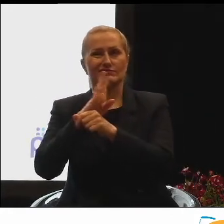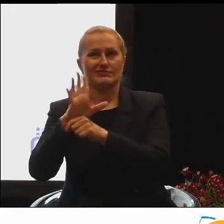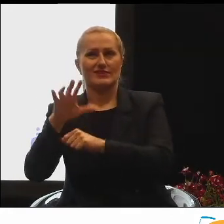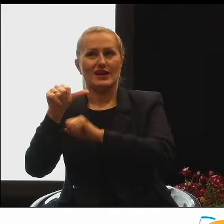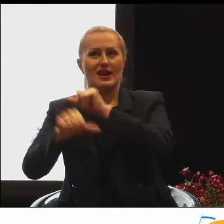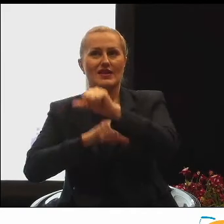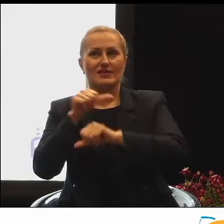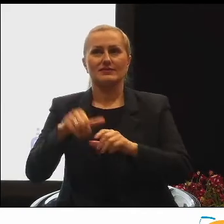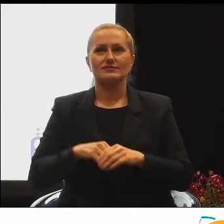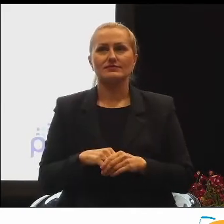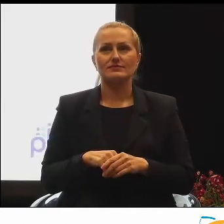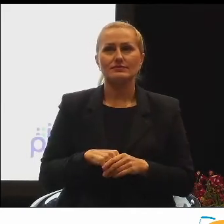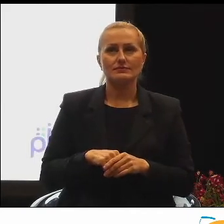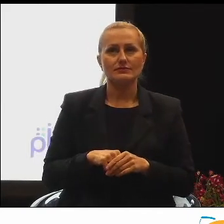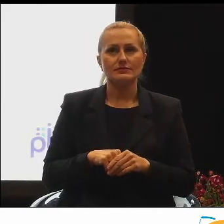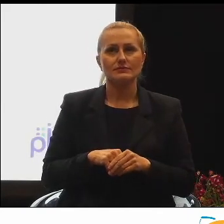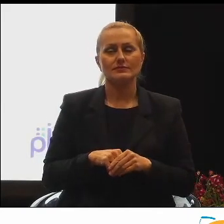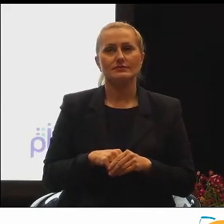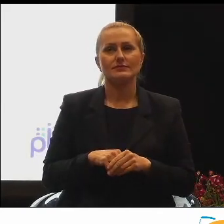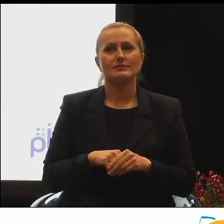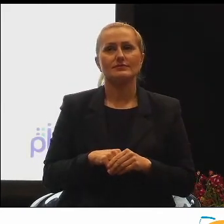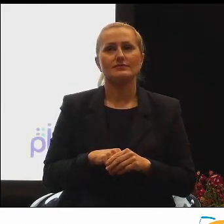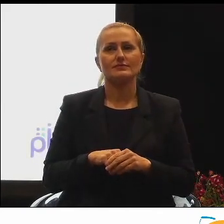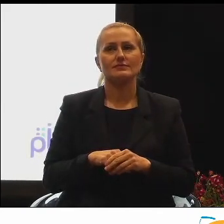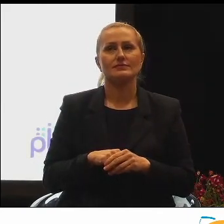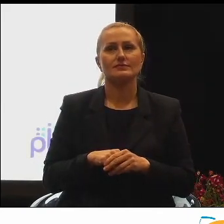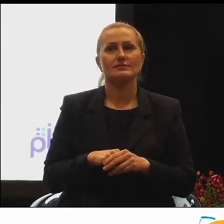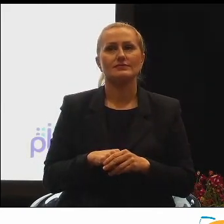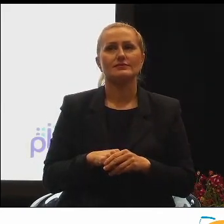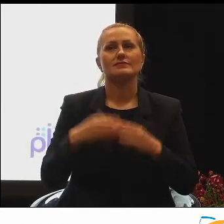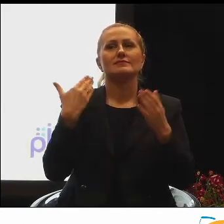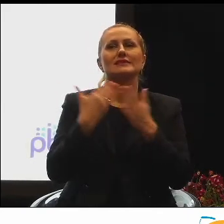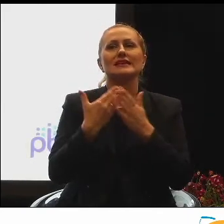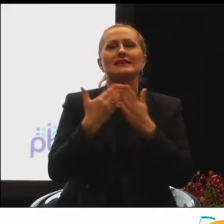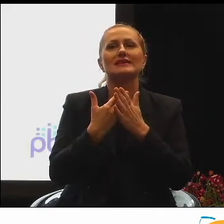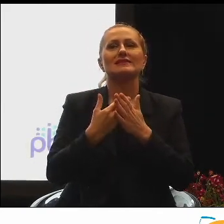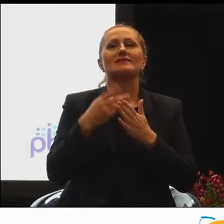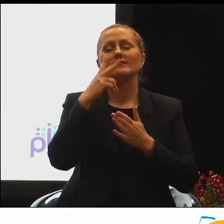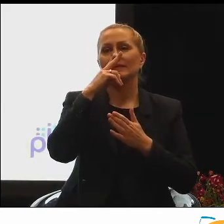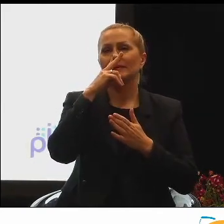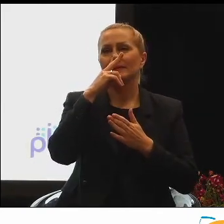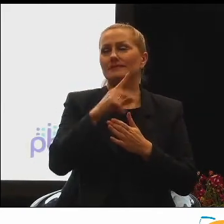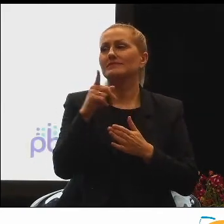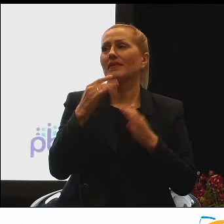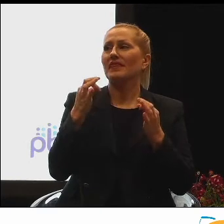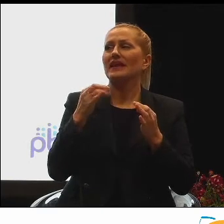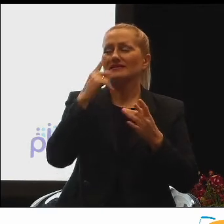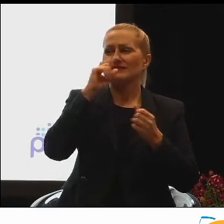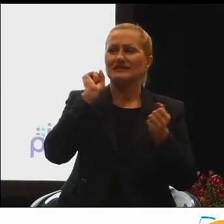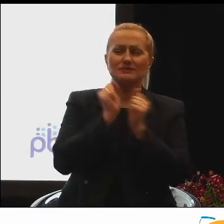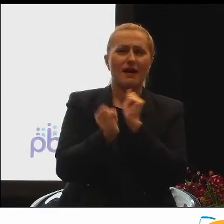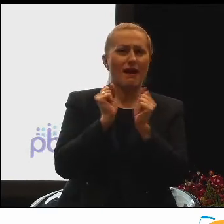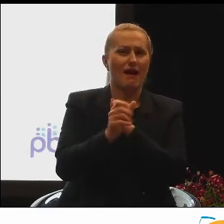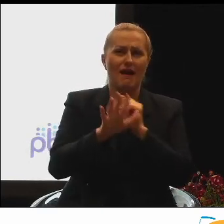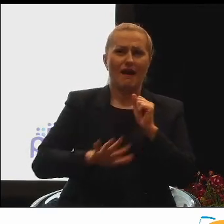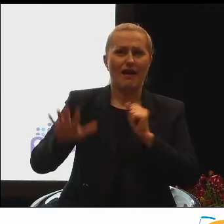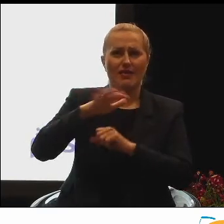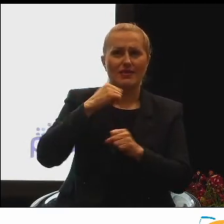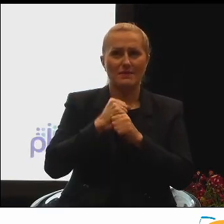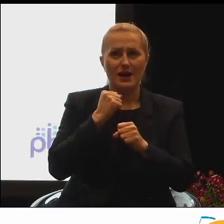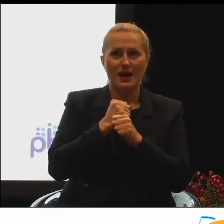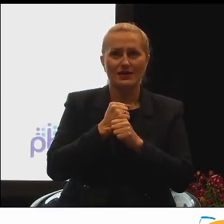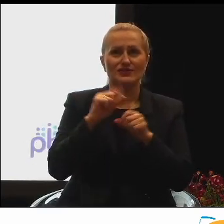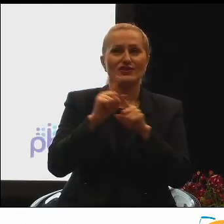lat, więc przy tym niepewnym i zmianach na rynku pracy myślę, że